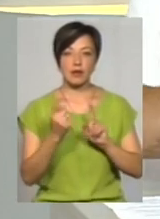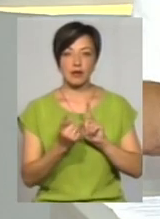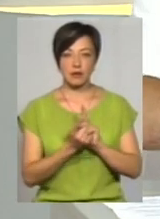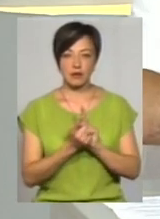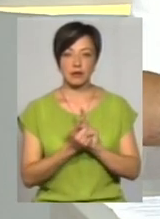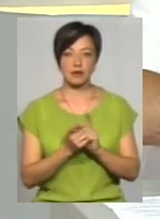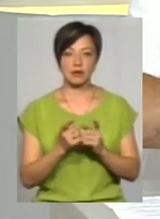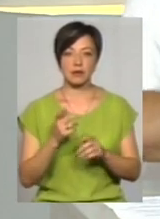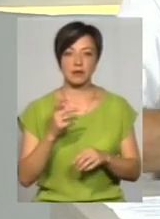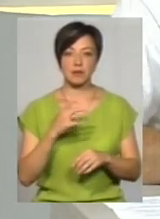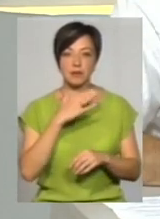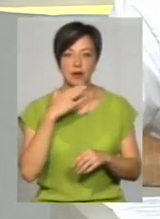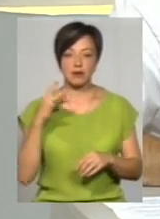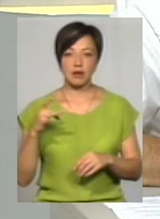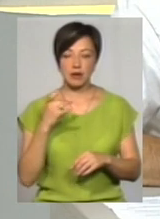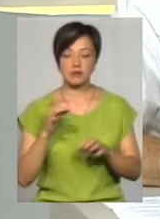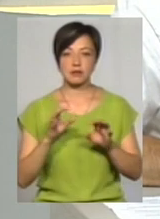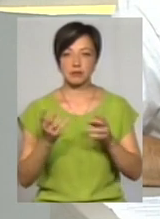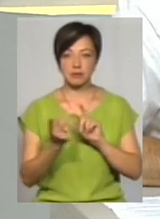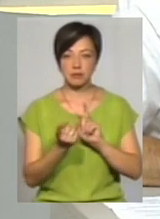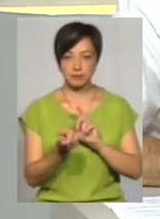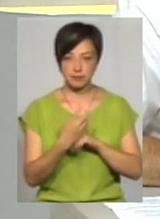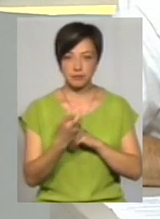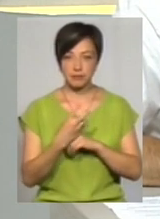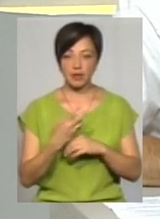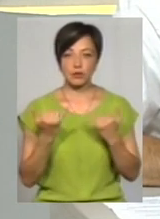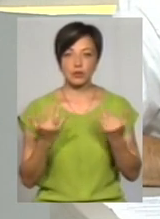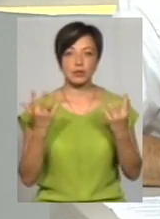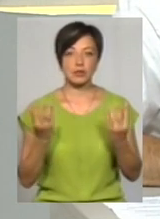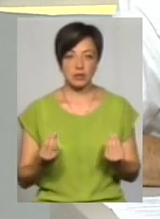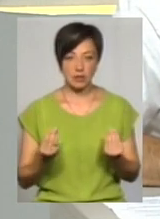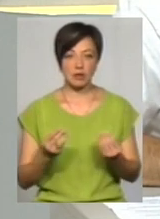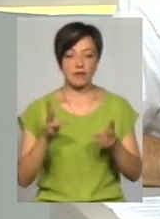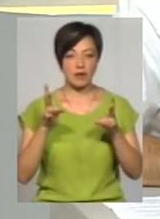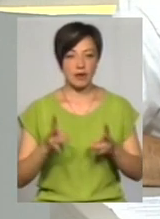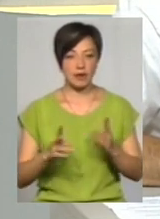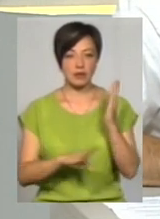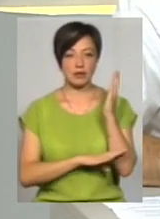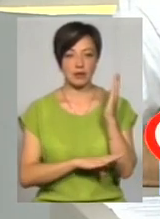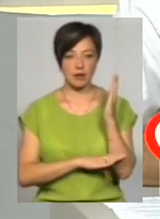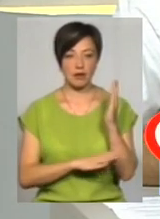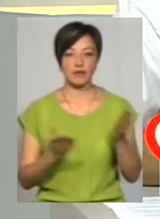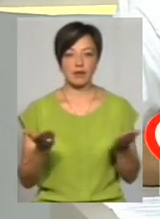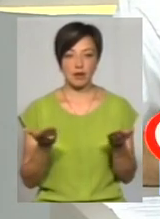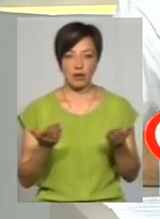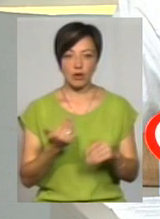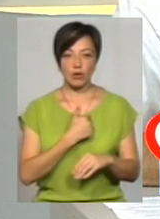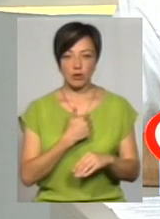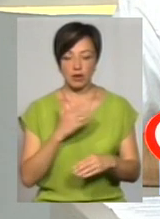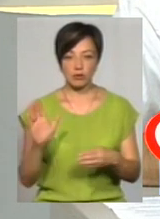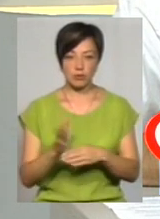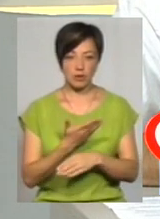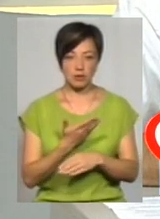кухня. Розповідаю всім, що на сьогоднішній день у нас в аварійних дерев, яких хочуть люди, щоб